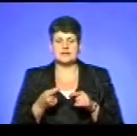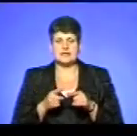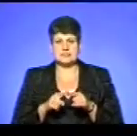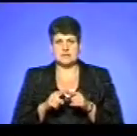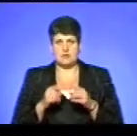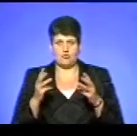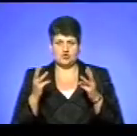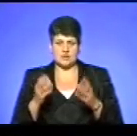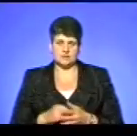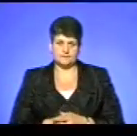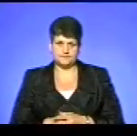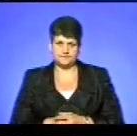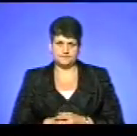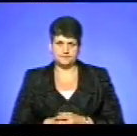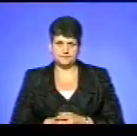пожежі.